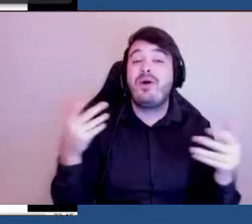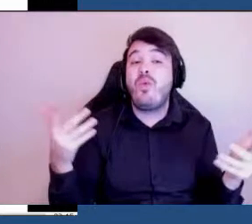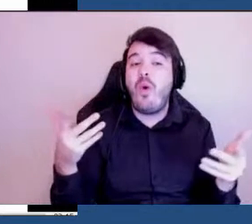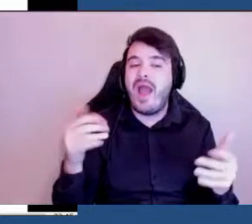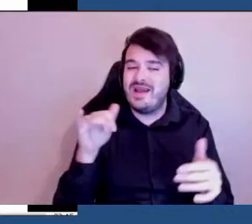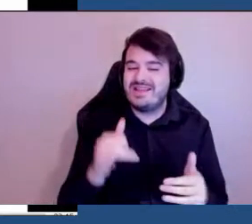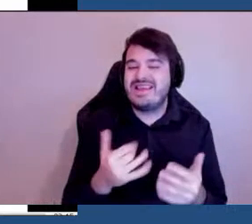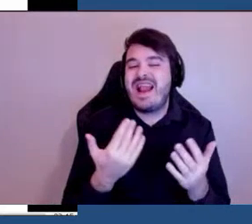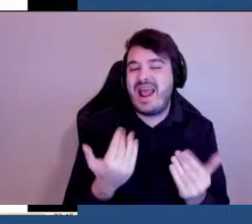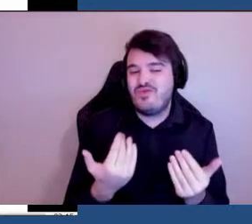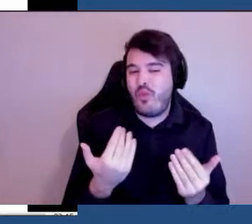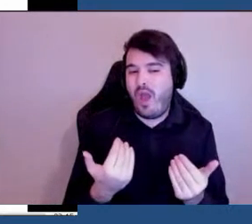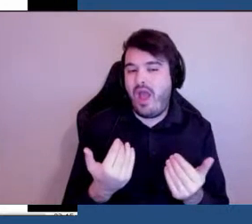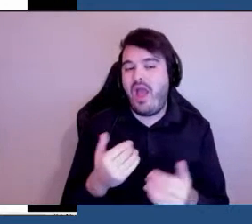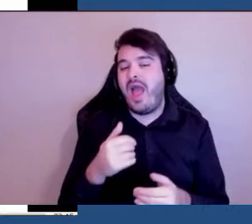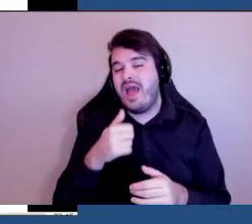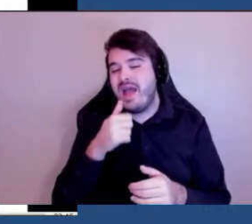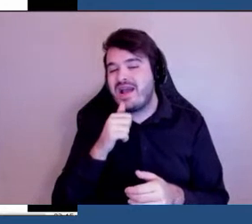résilience pour tout le monde.